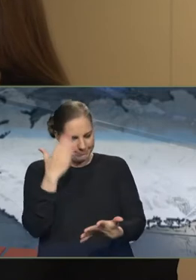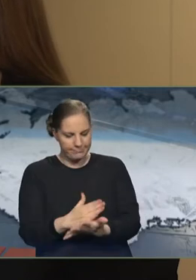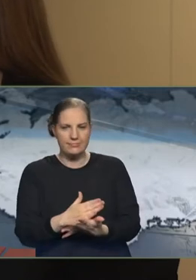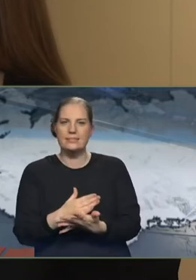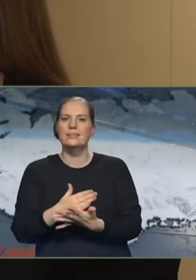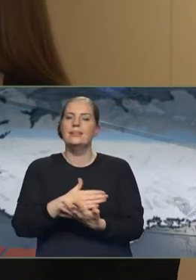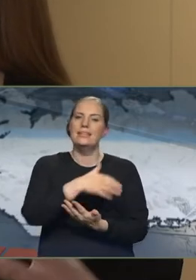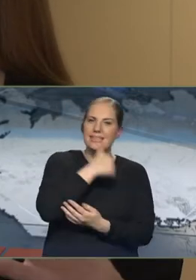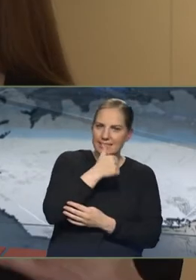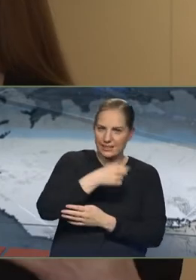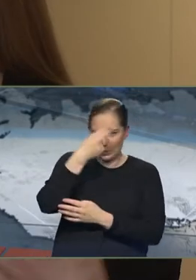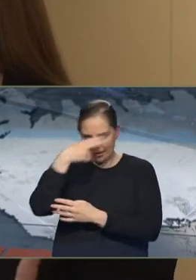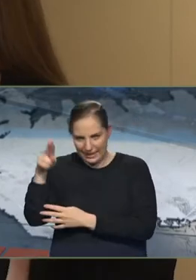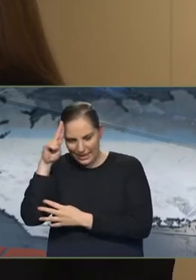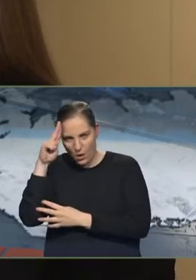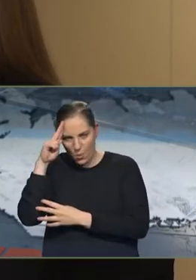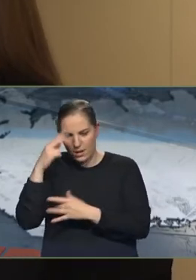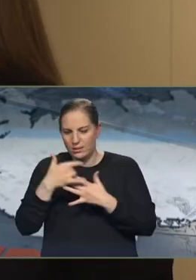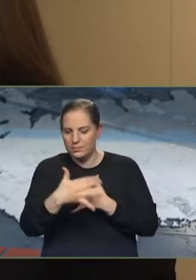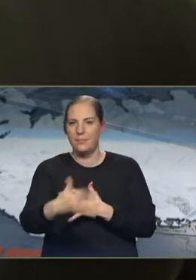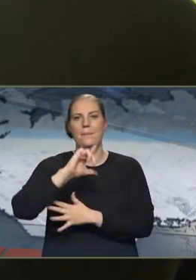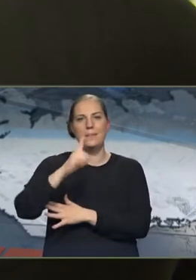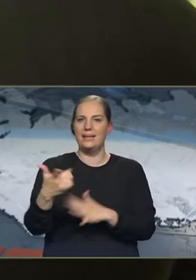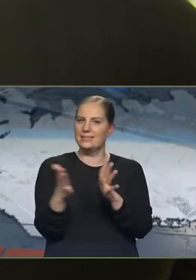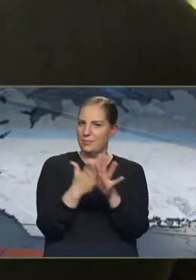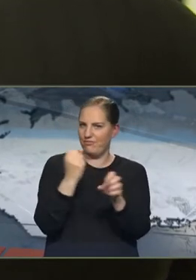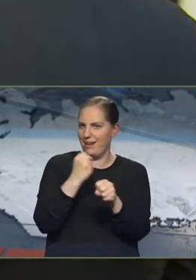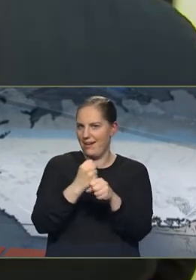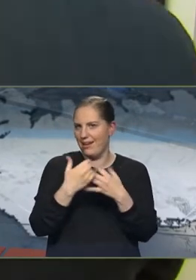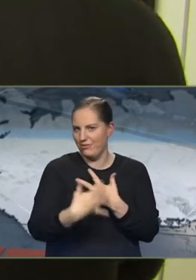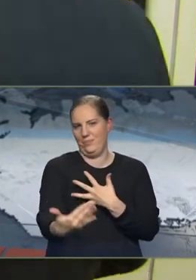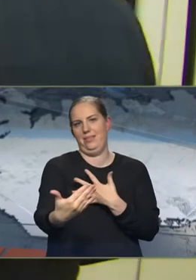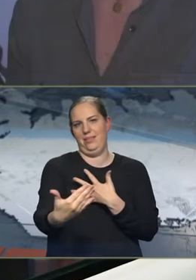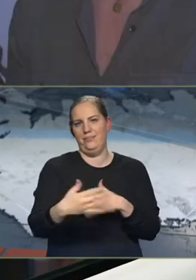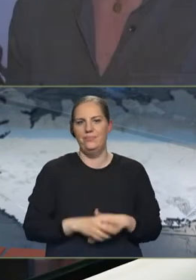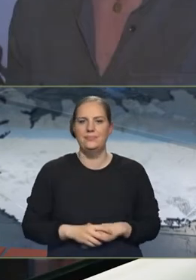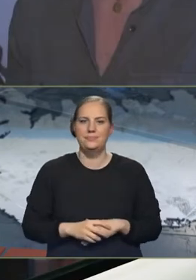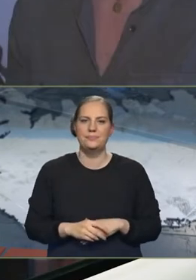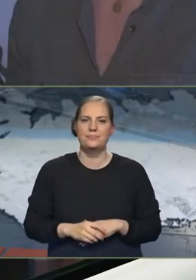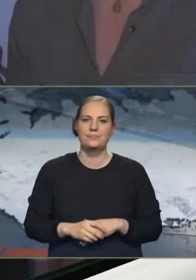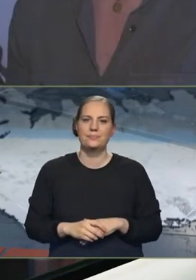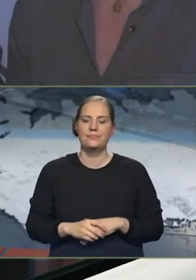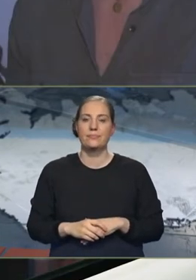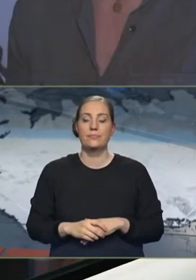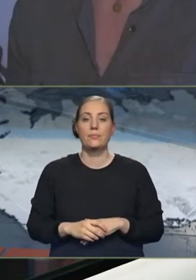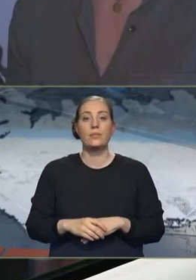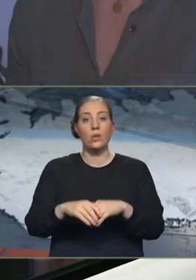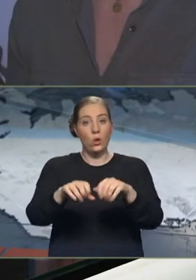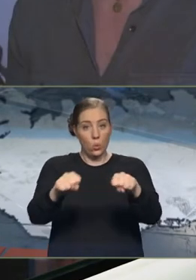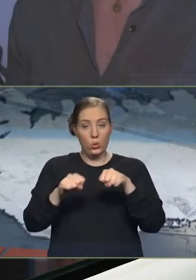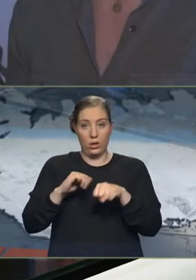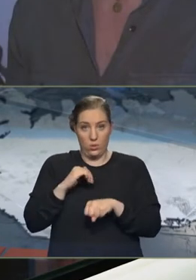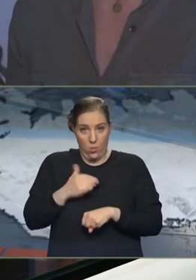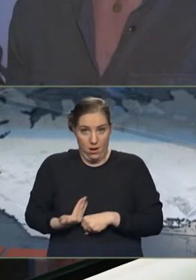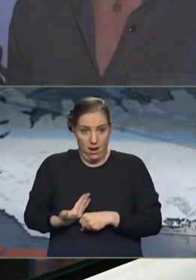maður leithtáin er að vera sjálfstæði. Ung kona sem bjarkaði